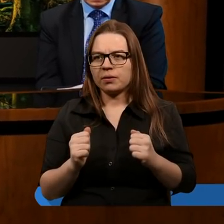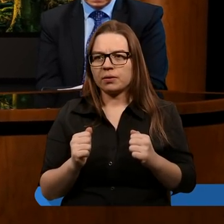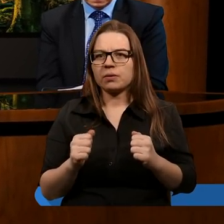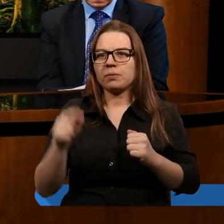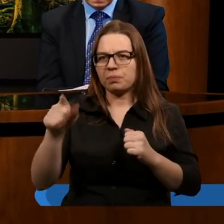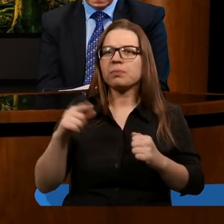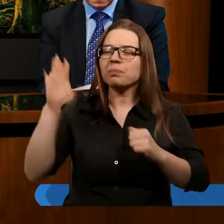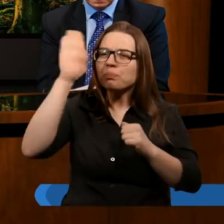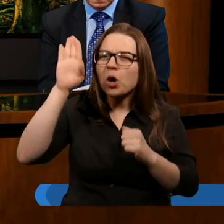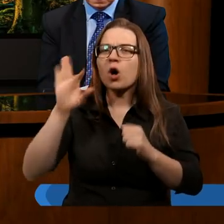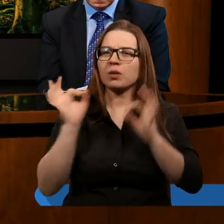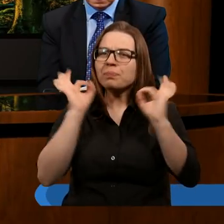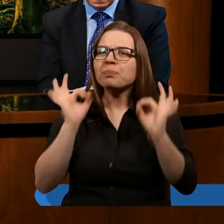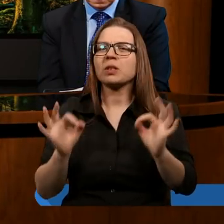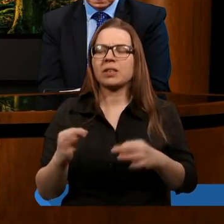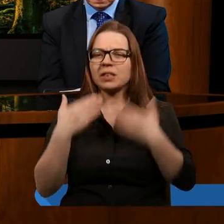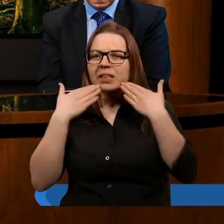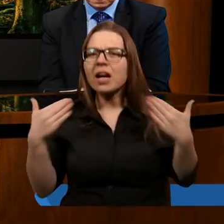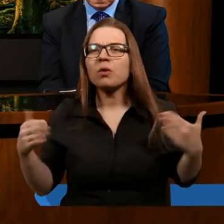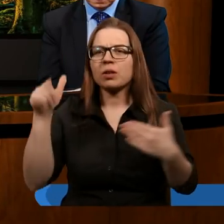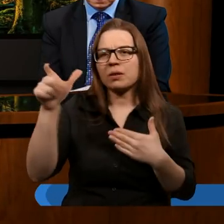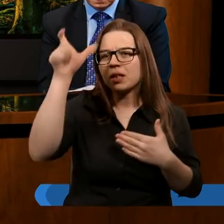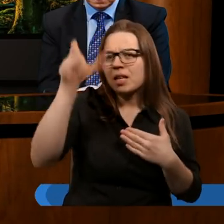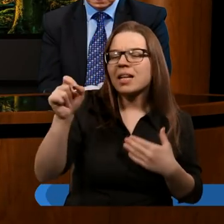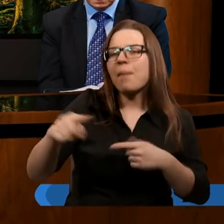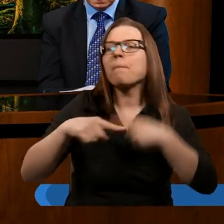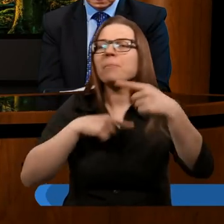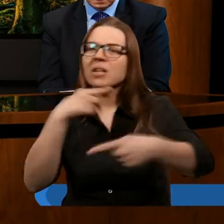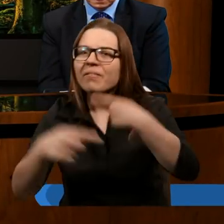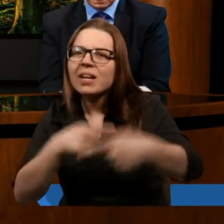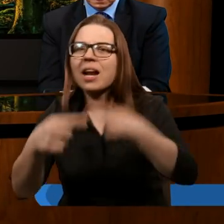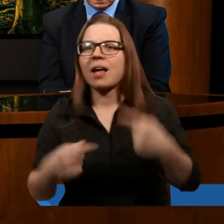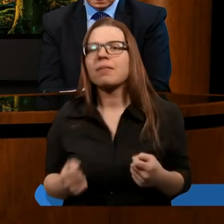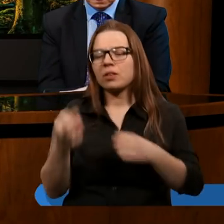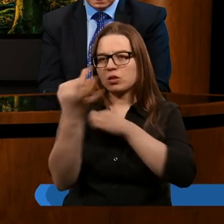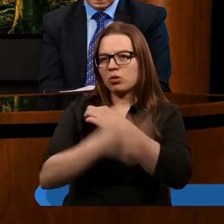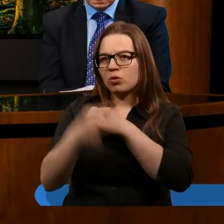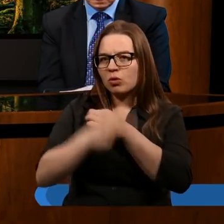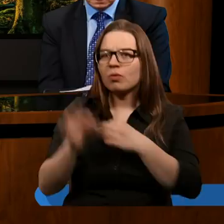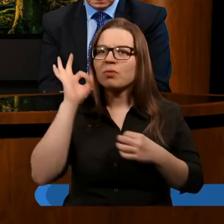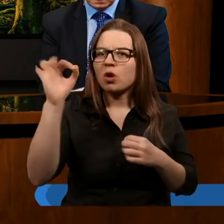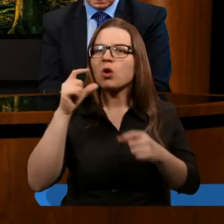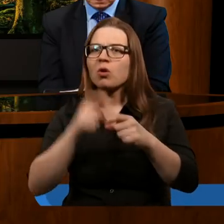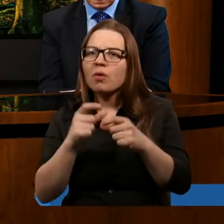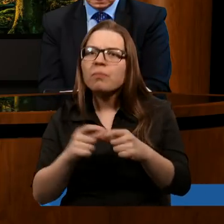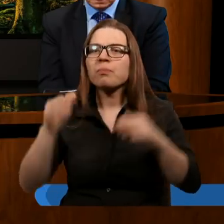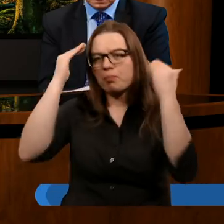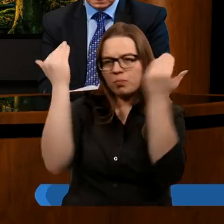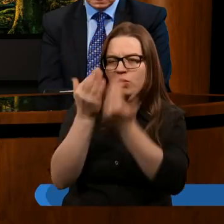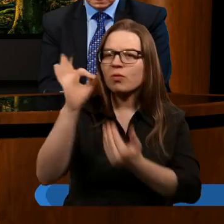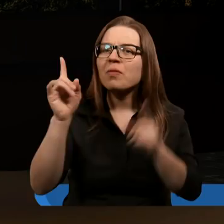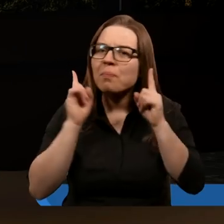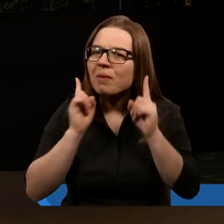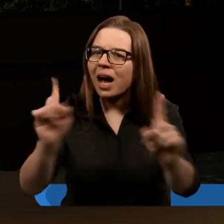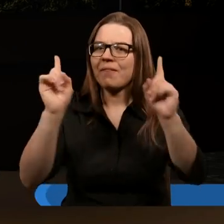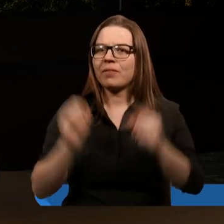Panie nasz i Boże, ogromnie dziękujemy Ci za ten przywilej studiowania Twojego słowa i poznawania Twojej